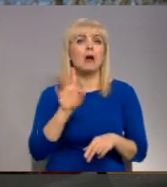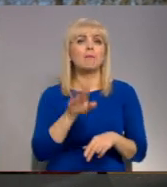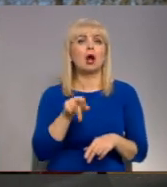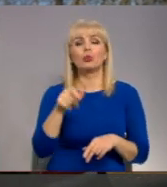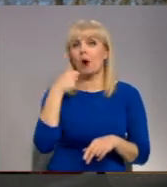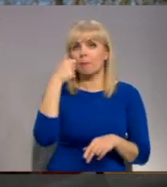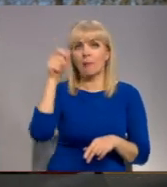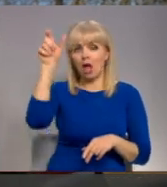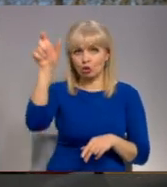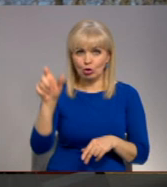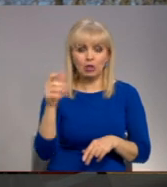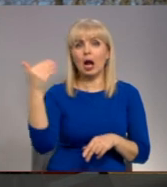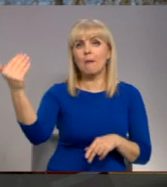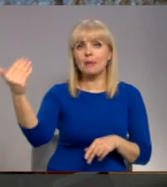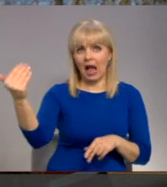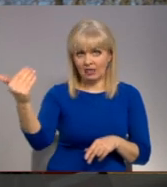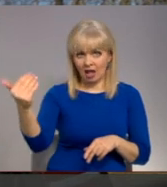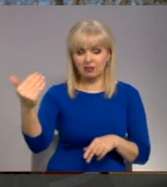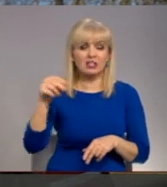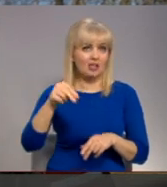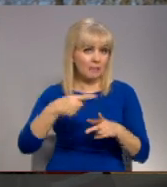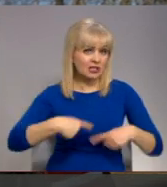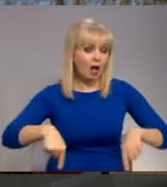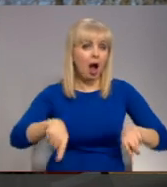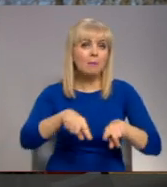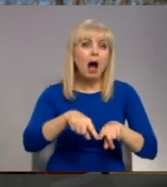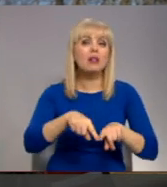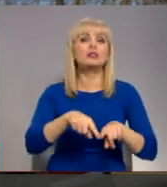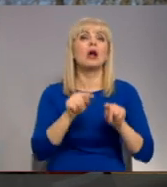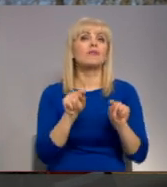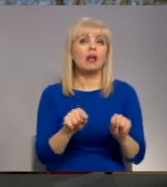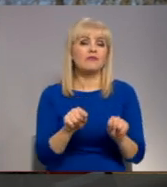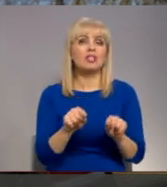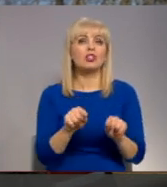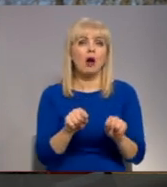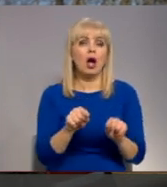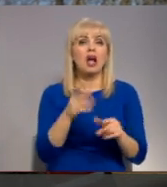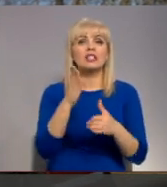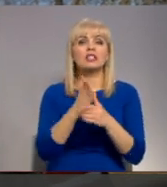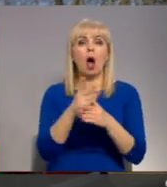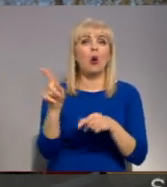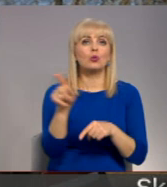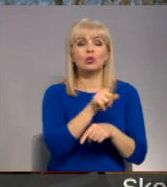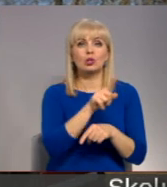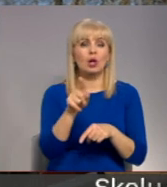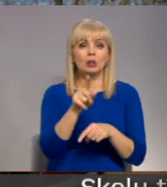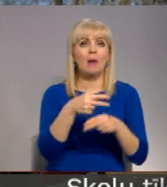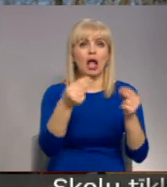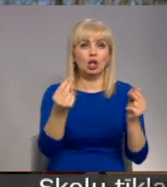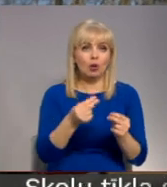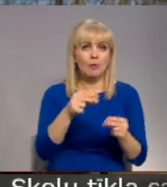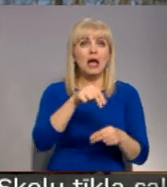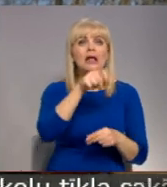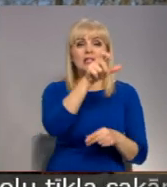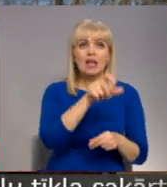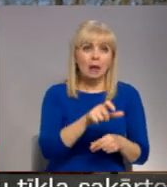personu, kam tas zemesgabals piedari. Viņi nostalēt savstarpēju līgumu zemnieks, apsaimniekā uz zemnieks, priecīgs,